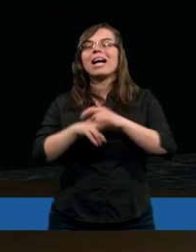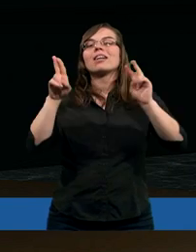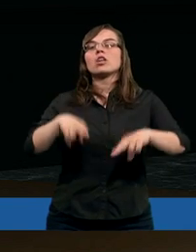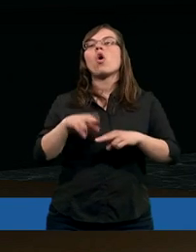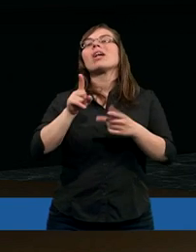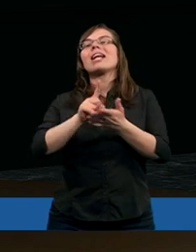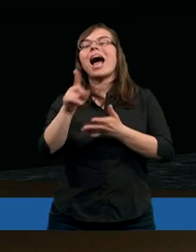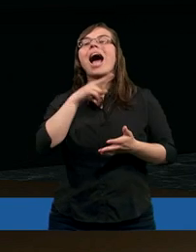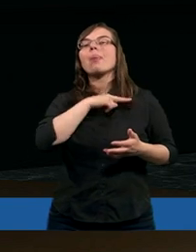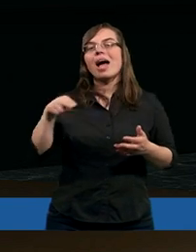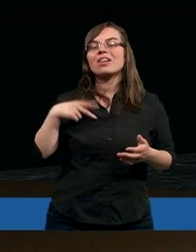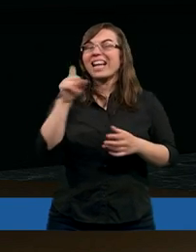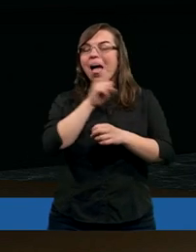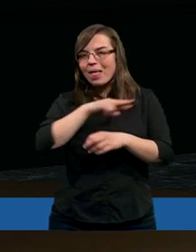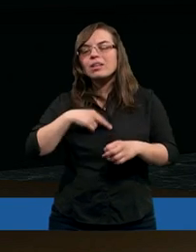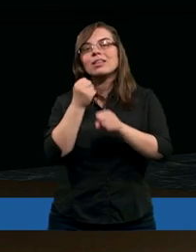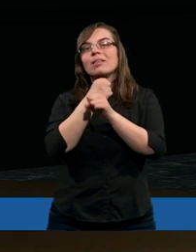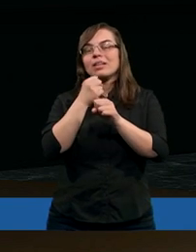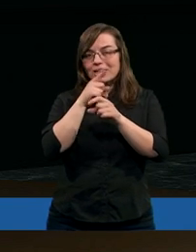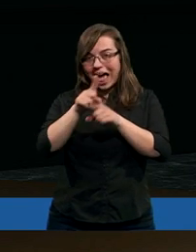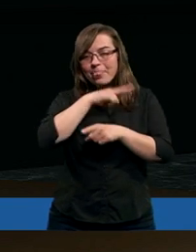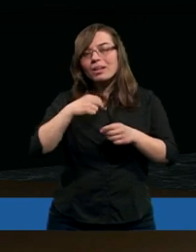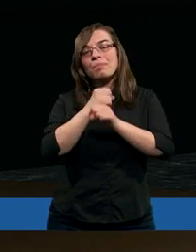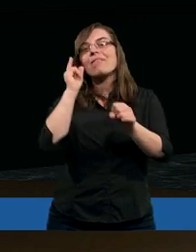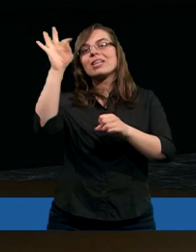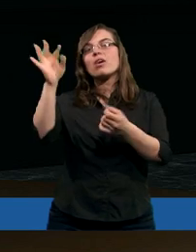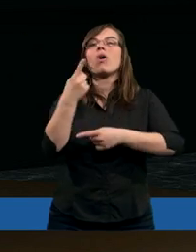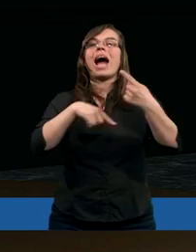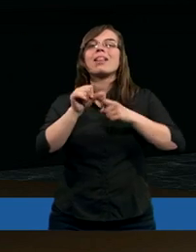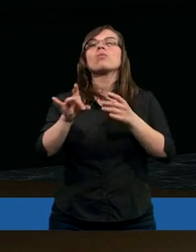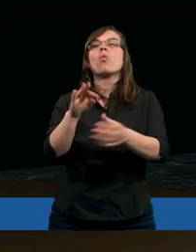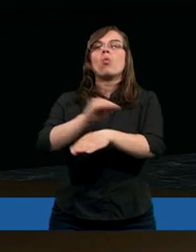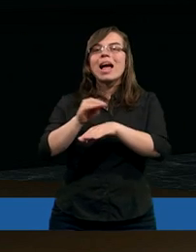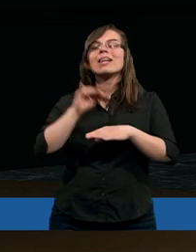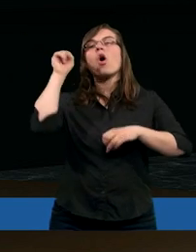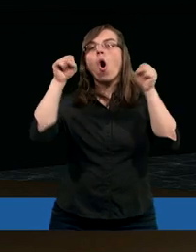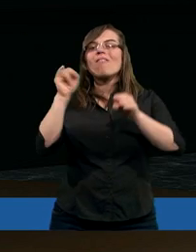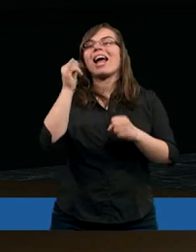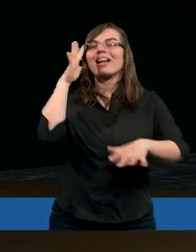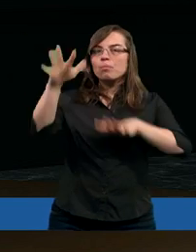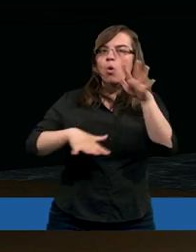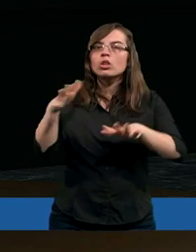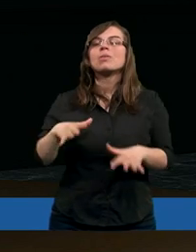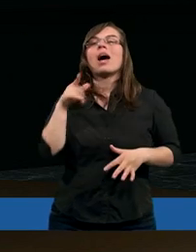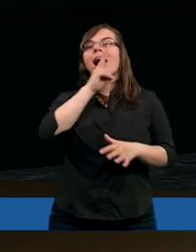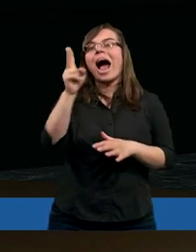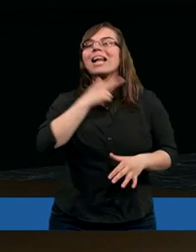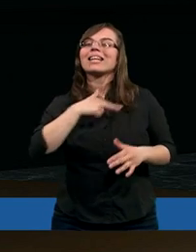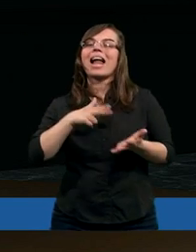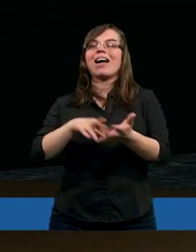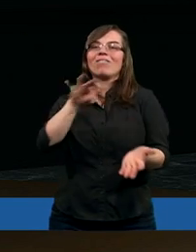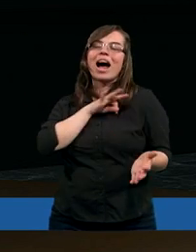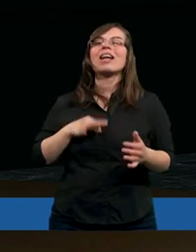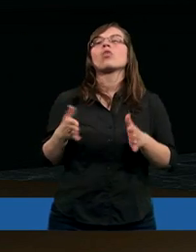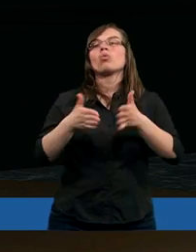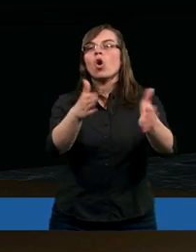został dla naszego zbawienia, a Jego ranami jesteśmy uleczeni. Wszyscy jak owce zbłądziliśmy, każdy z nas na